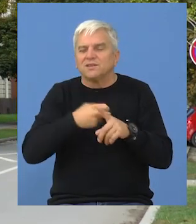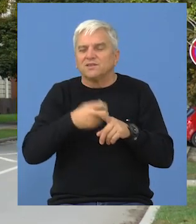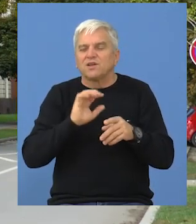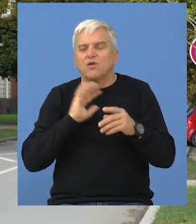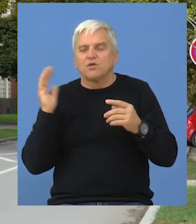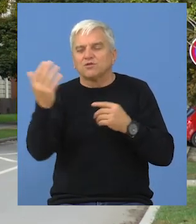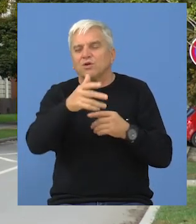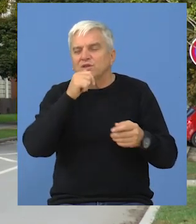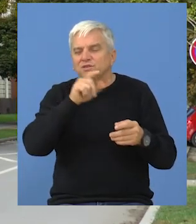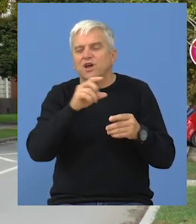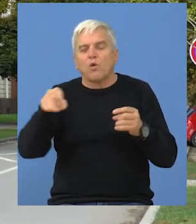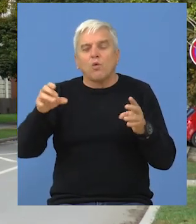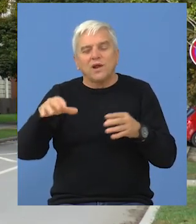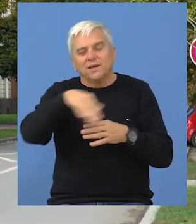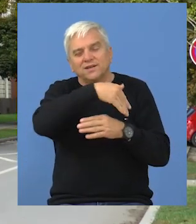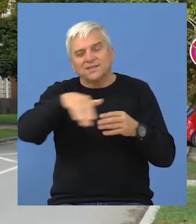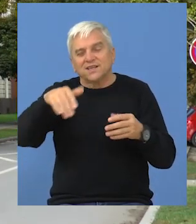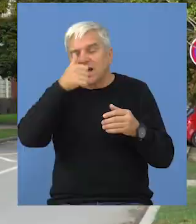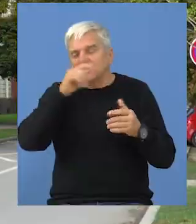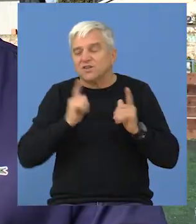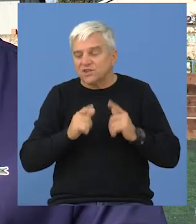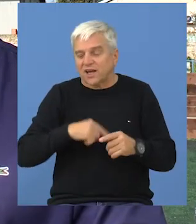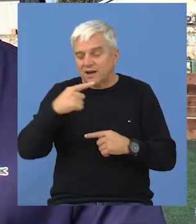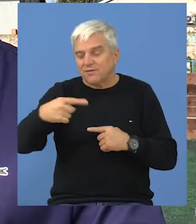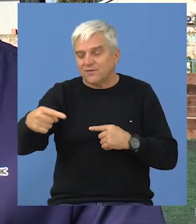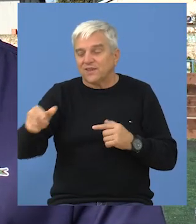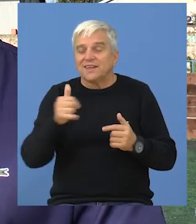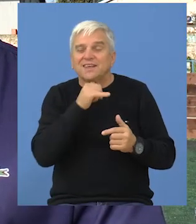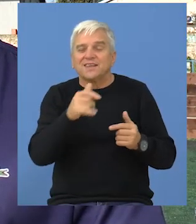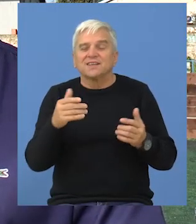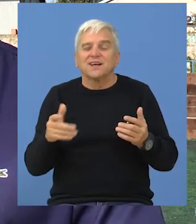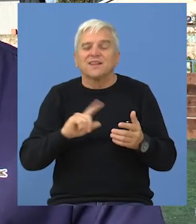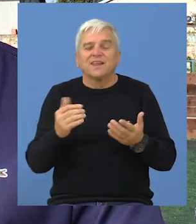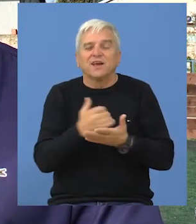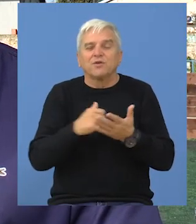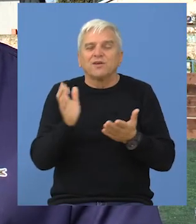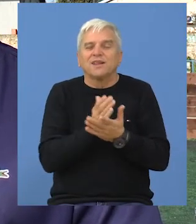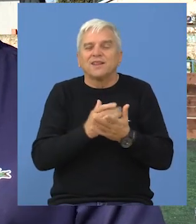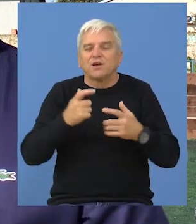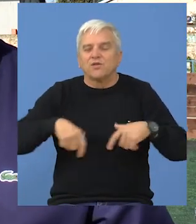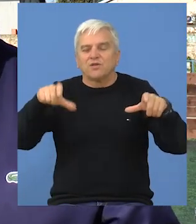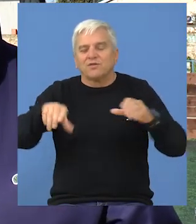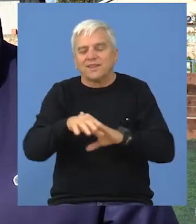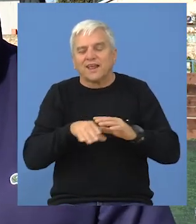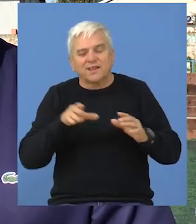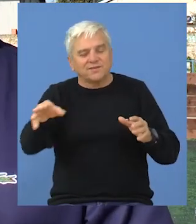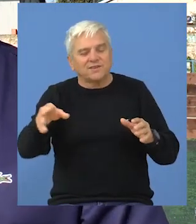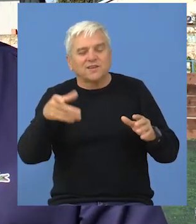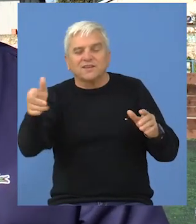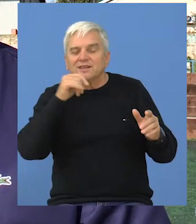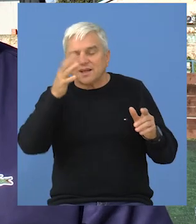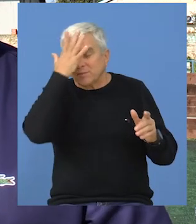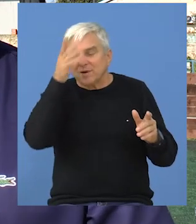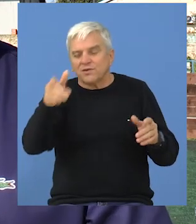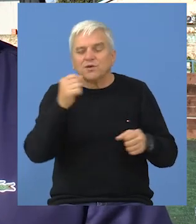popravili oštećenja na spoljašnjem zidu do ulice, a ono što nas čeka u nekom narodnom periodu jeste da u neiskorišćenom delu dvorišta sa